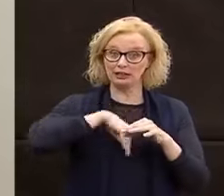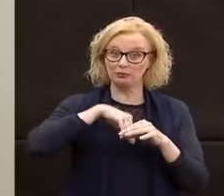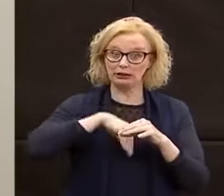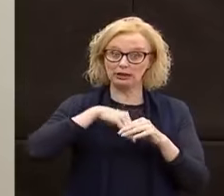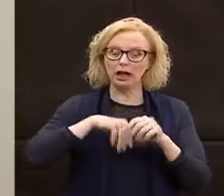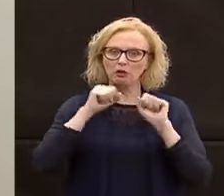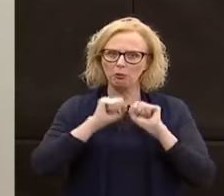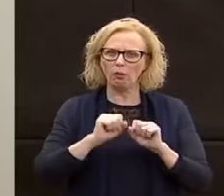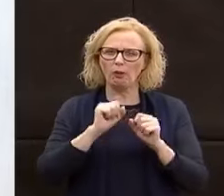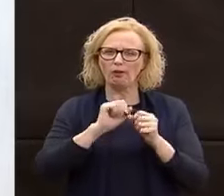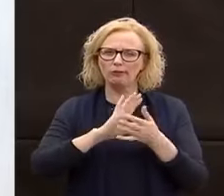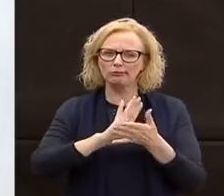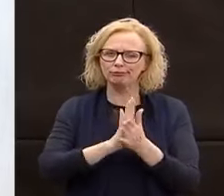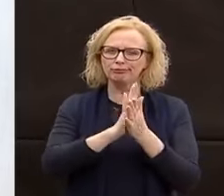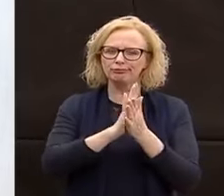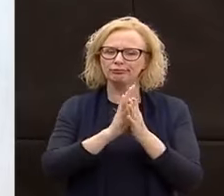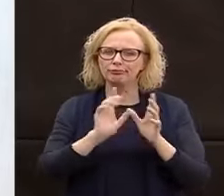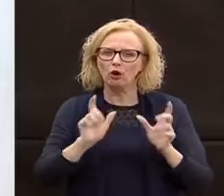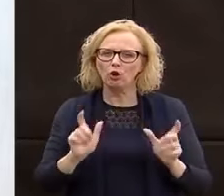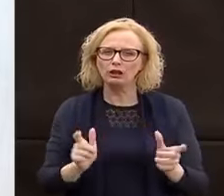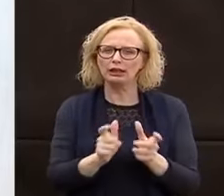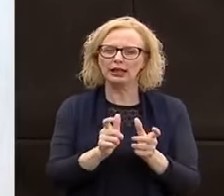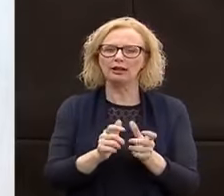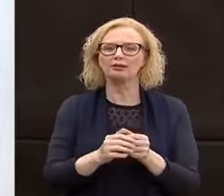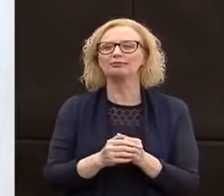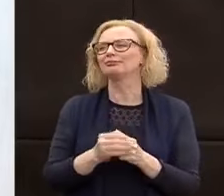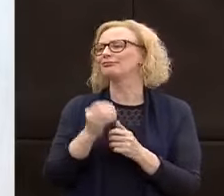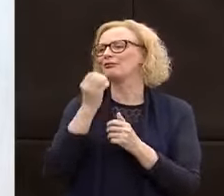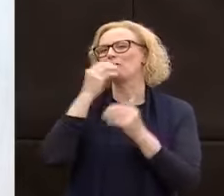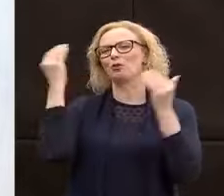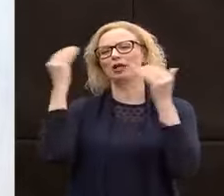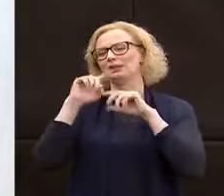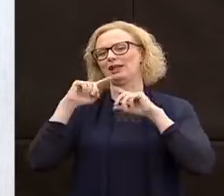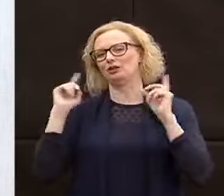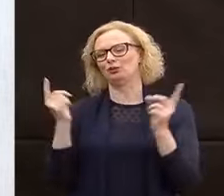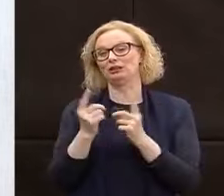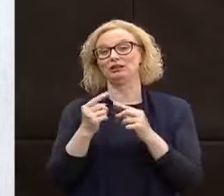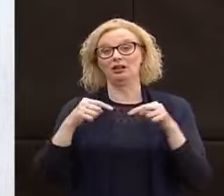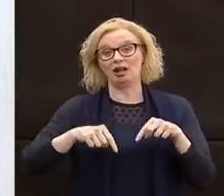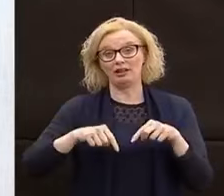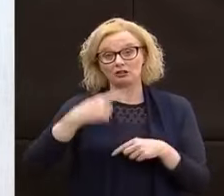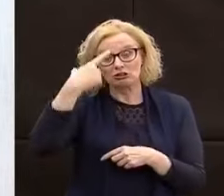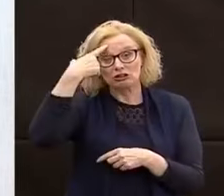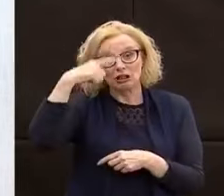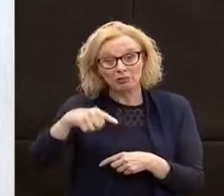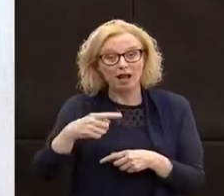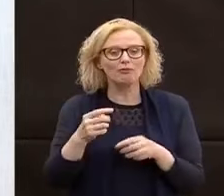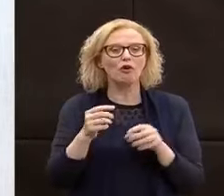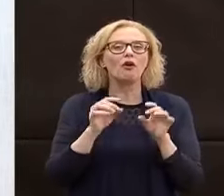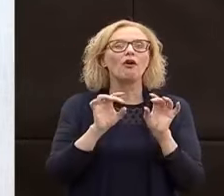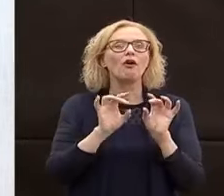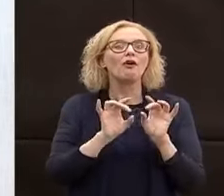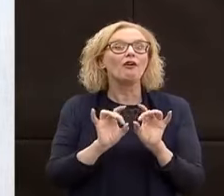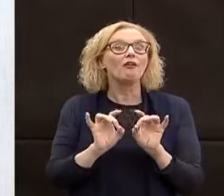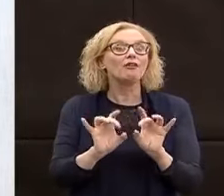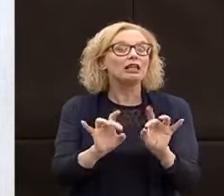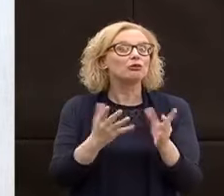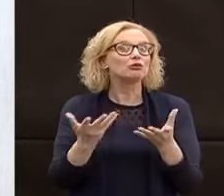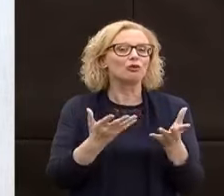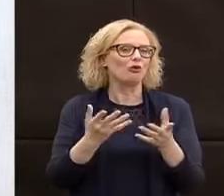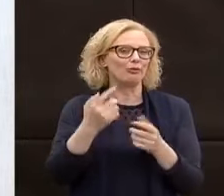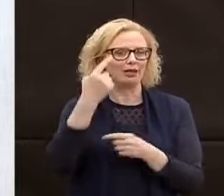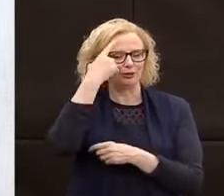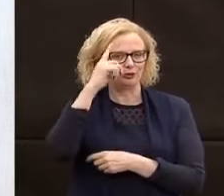contenerlo, a reagire. Buonasera a tutti. Non sappiamo ancora esattamente come si comporta questo virus.